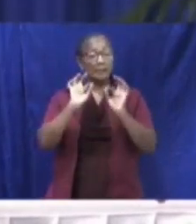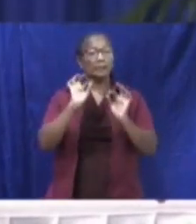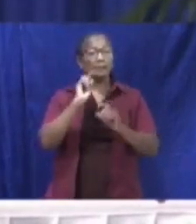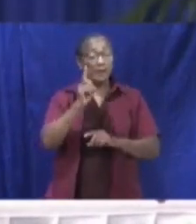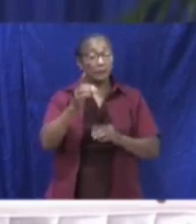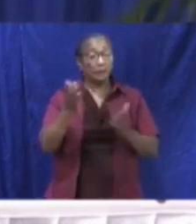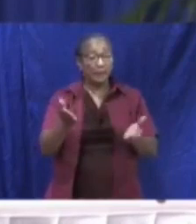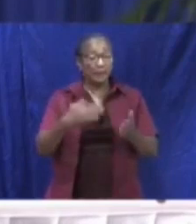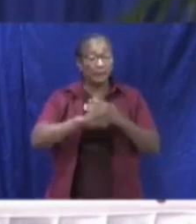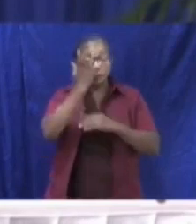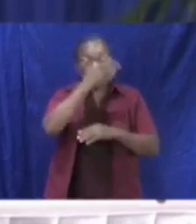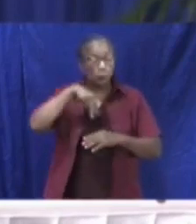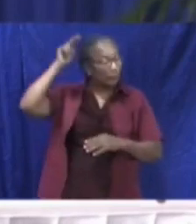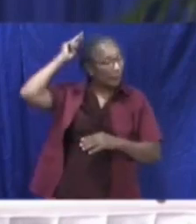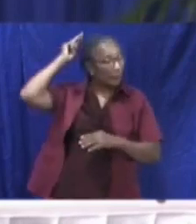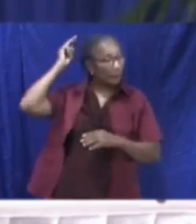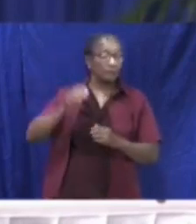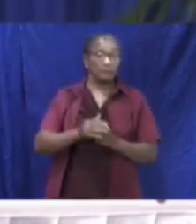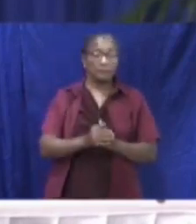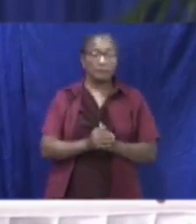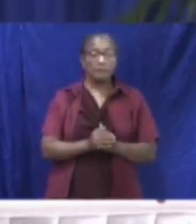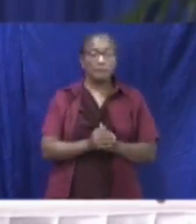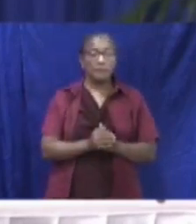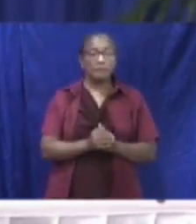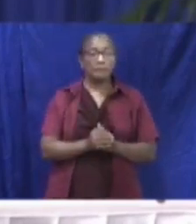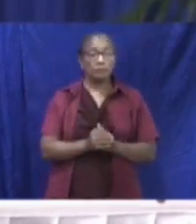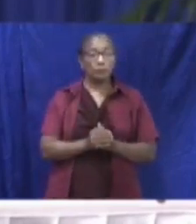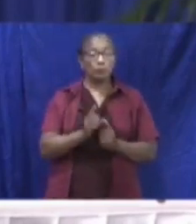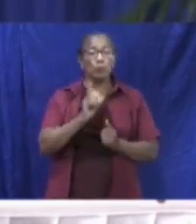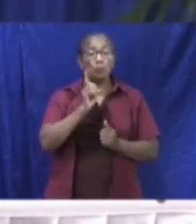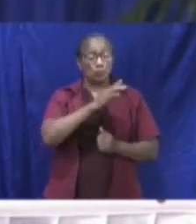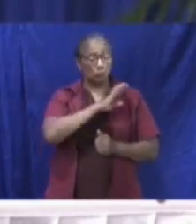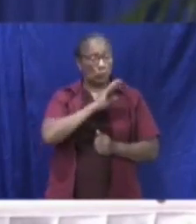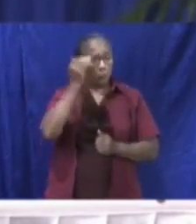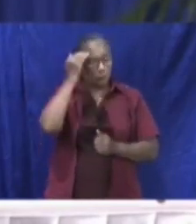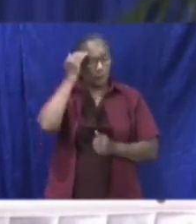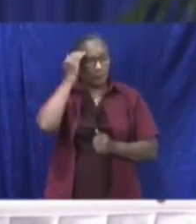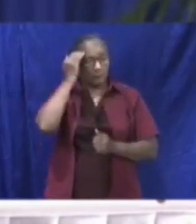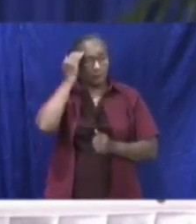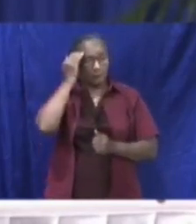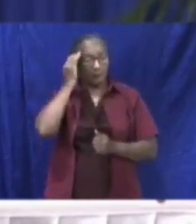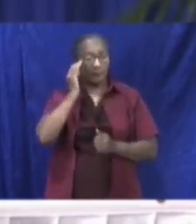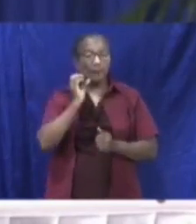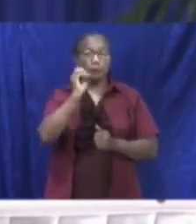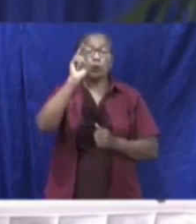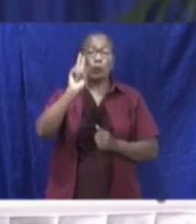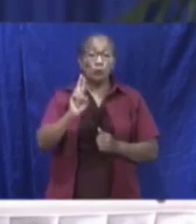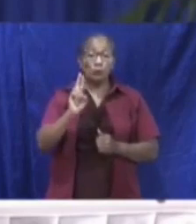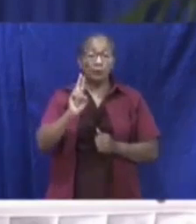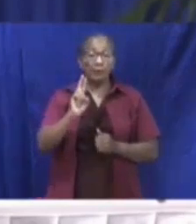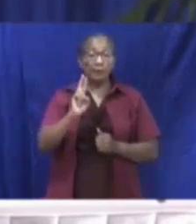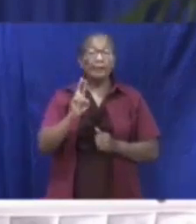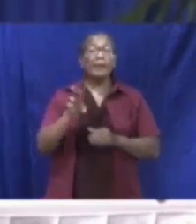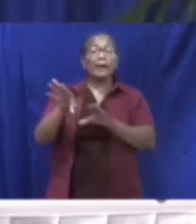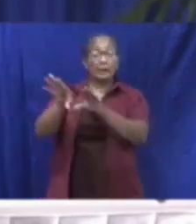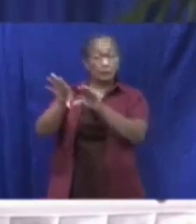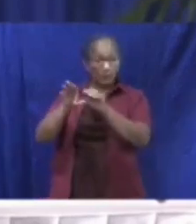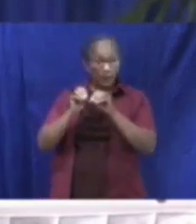brengen in Suriname. Men moet ook rekening mee houden dat de overheid maatregelen